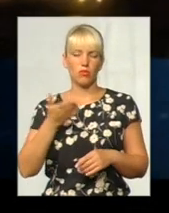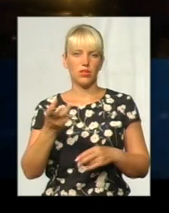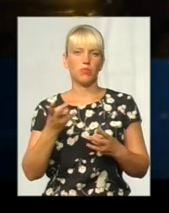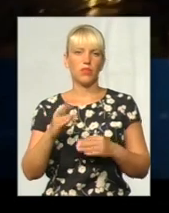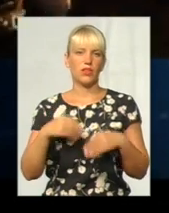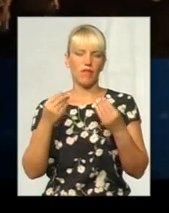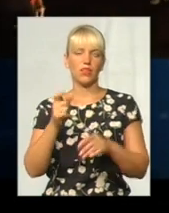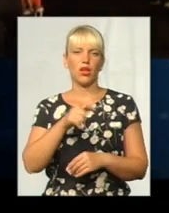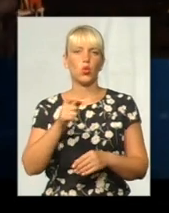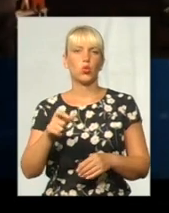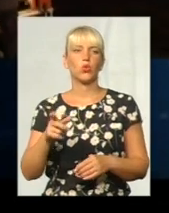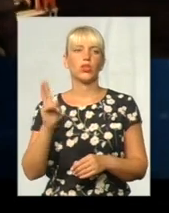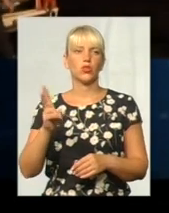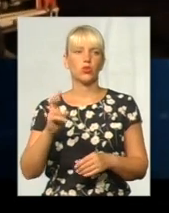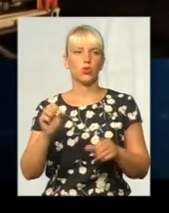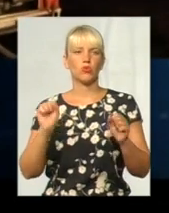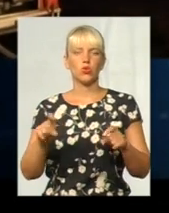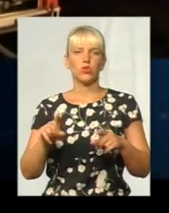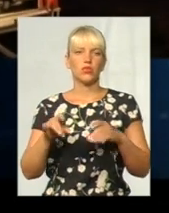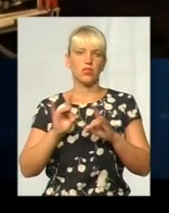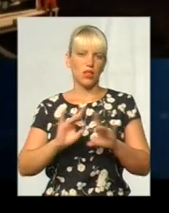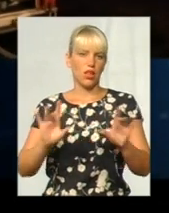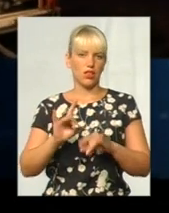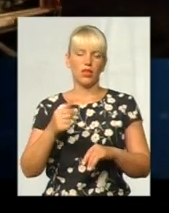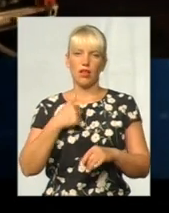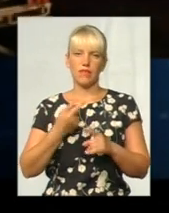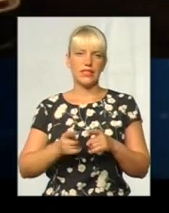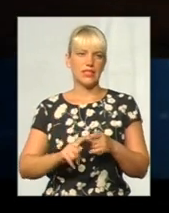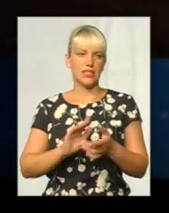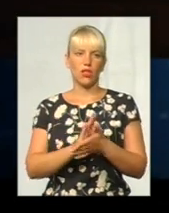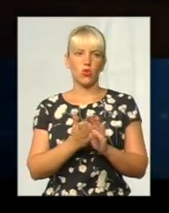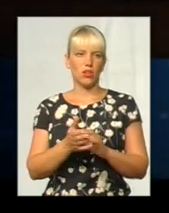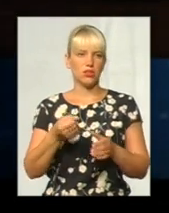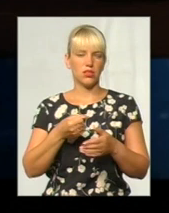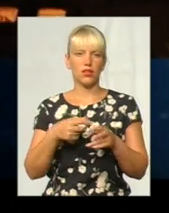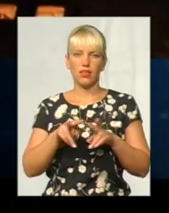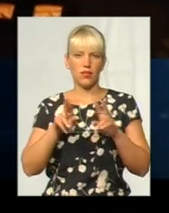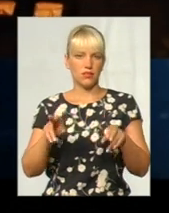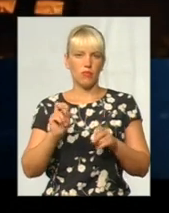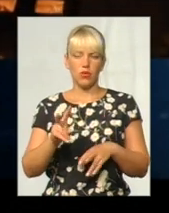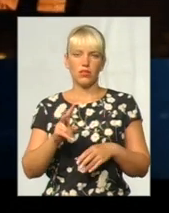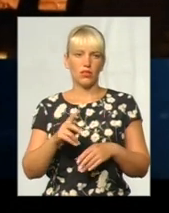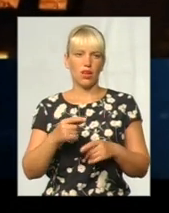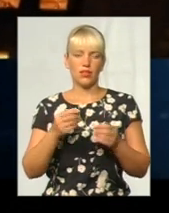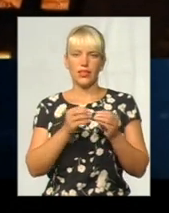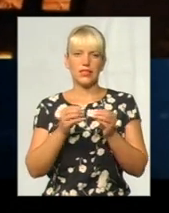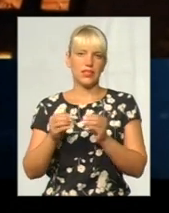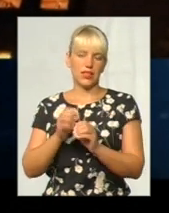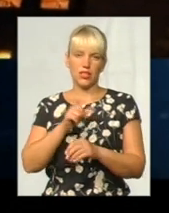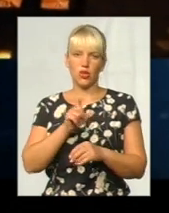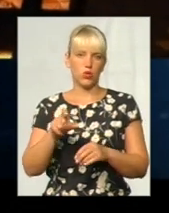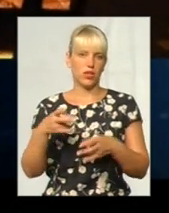давати люди, які можуть щось дати. Я в цій ситуації такий самий, як десятки людей. Не